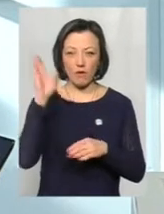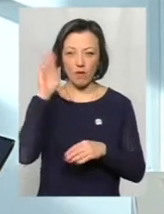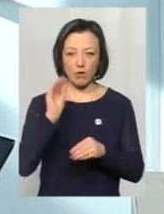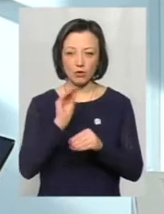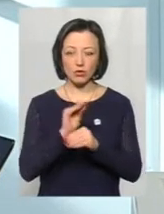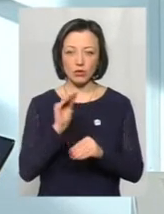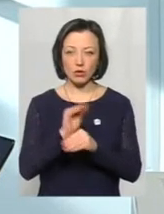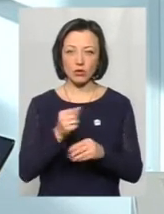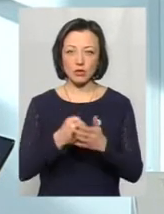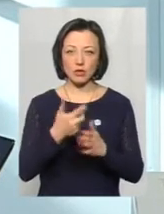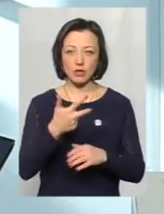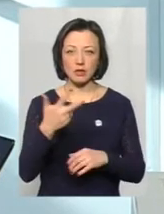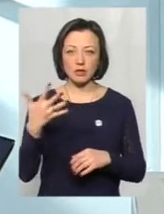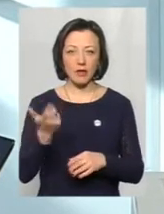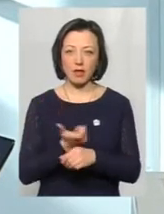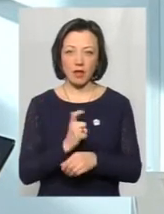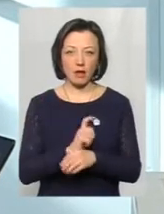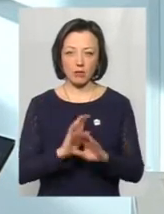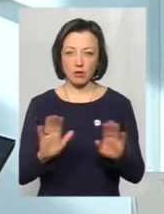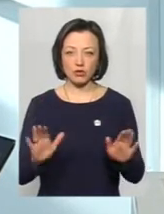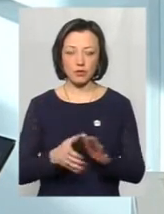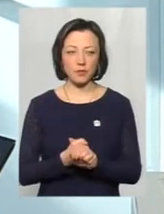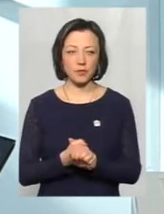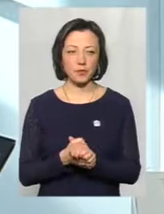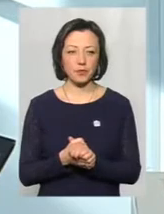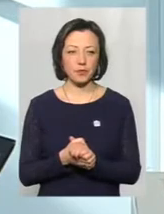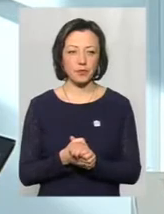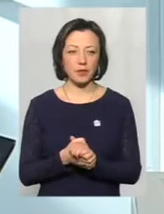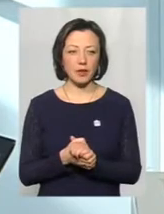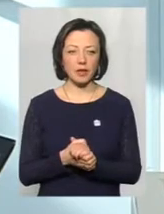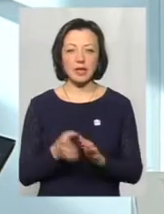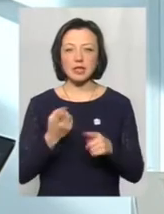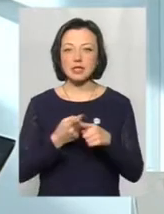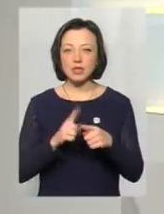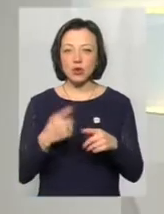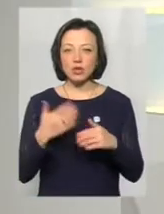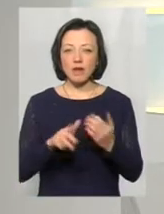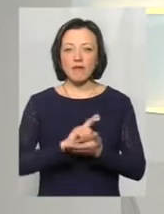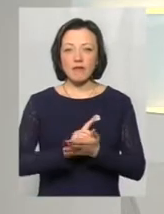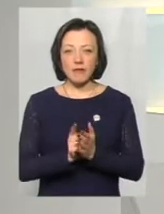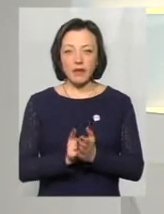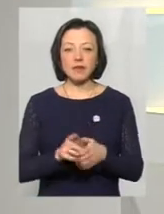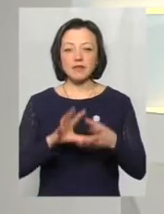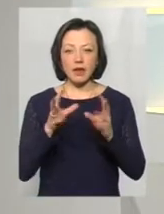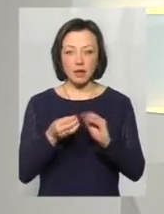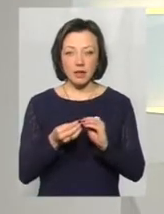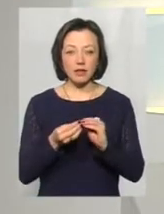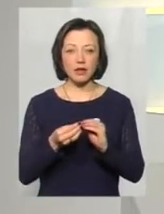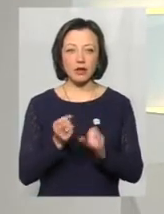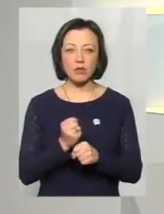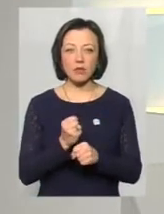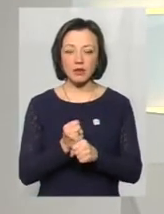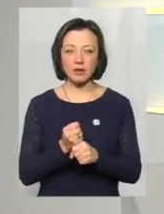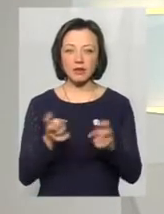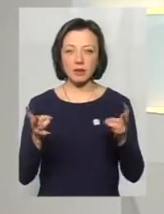до 35, не більше зігрівати. Це вже екстрені міри, так? Чи варто їх взагалі робити?